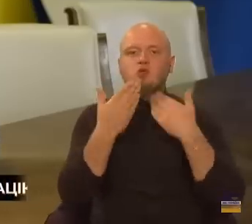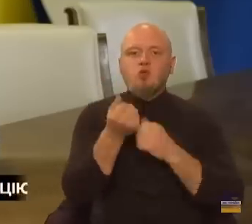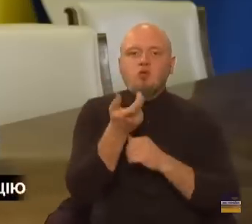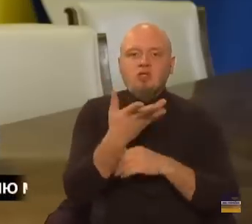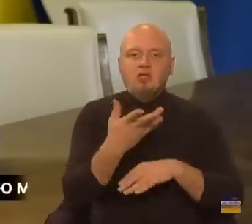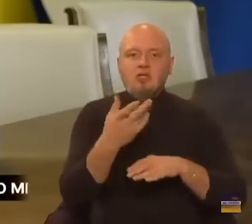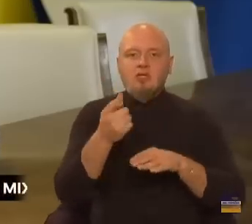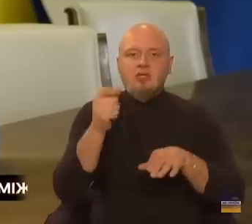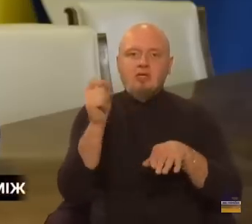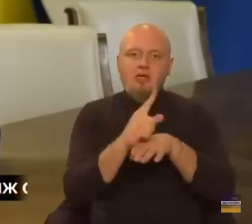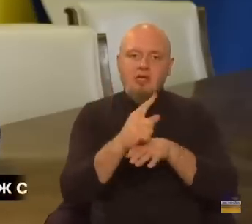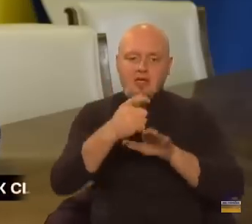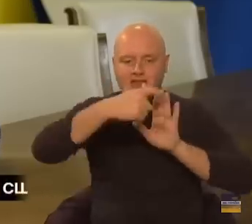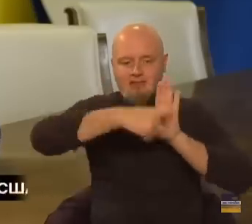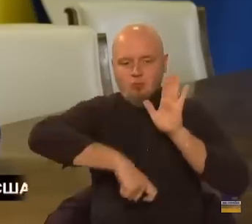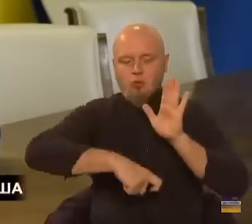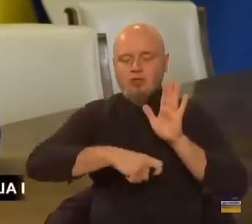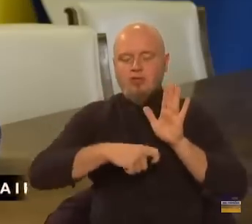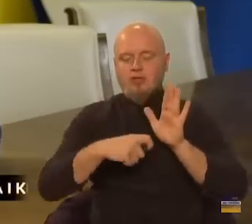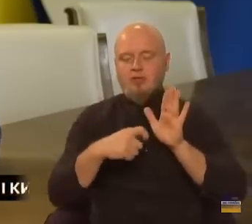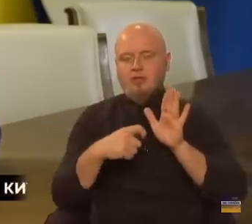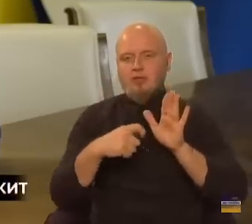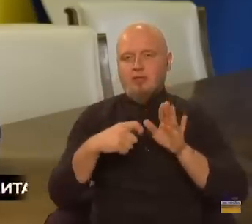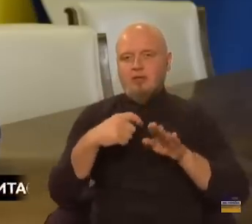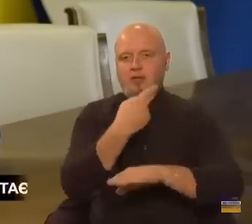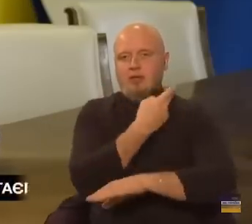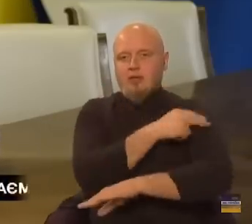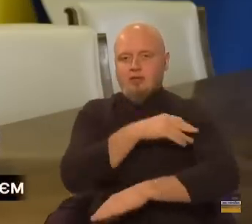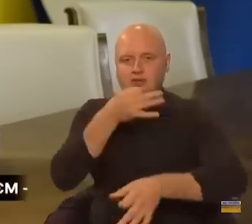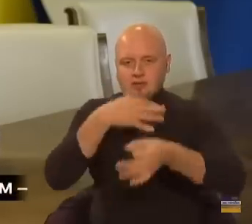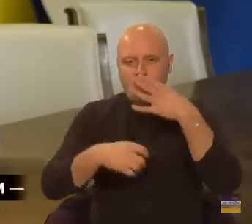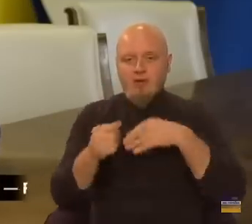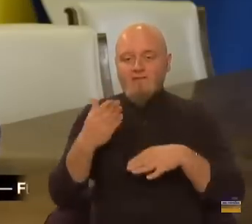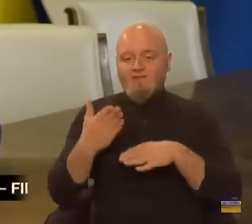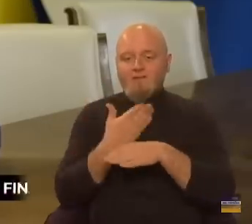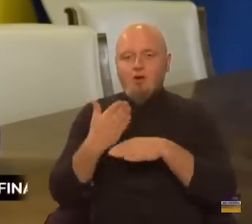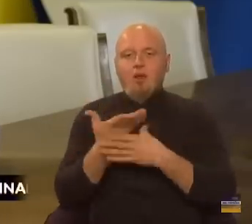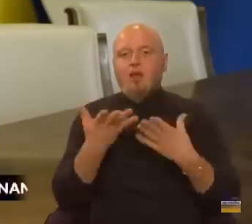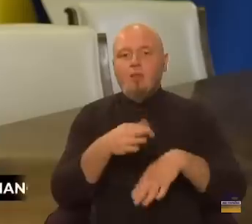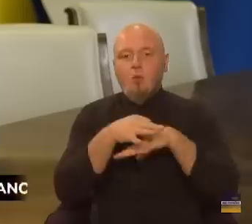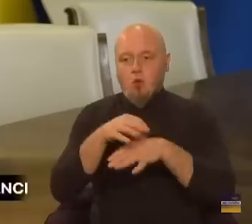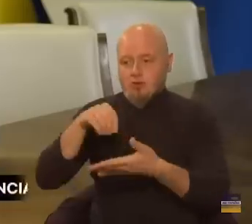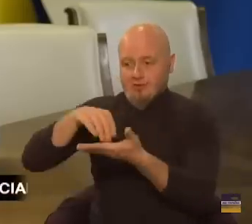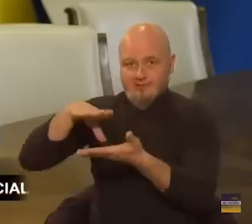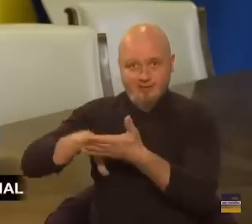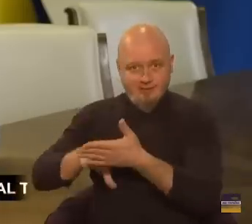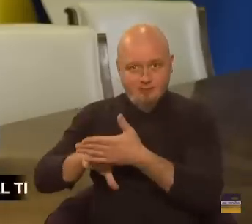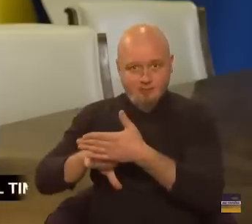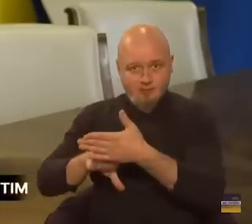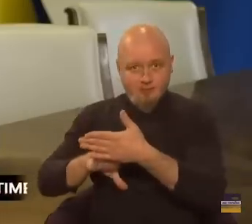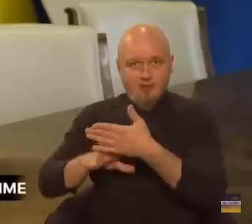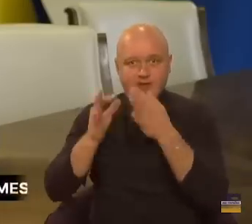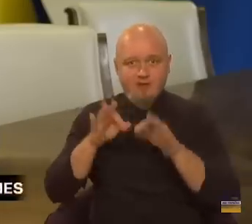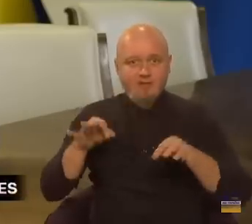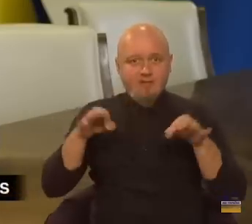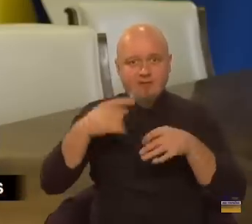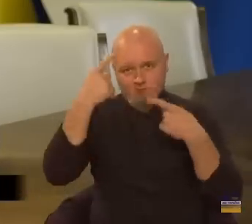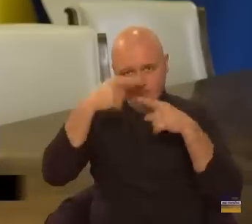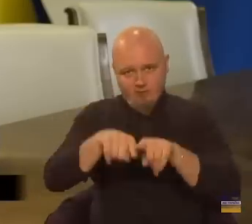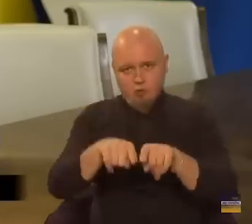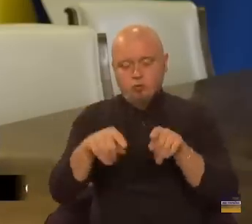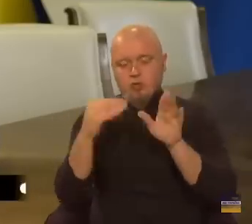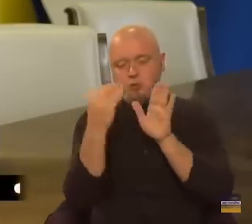кількості рецептурних лікарських засобів. Виробник, який проходить реєстрацію, відразу в інструкції